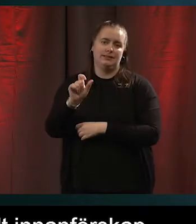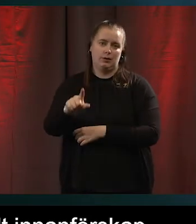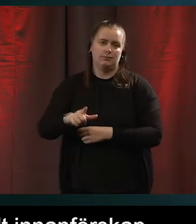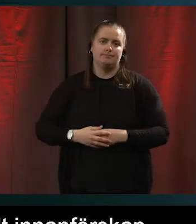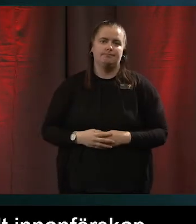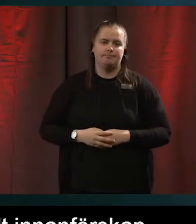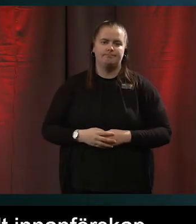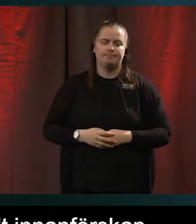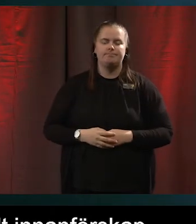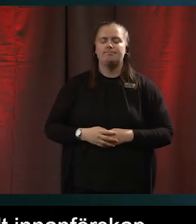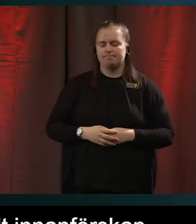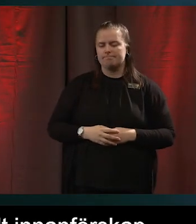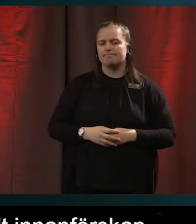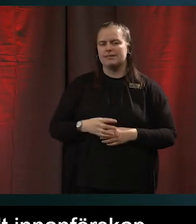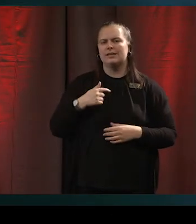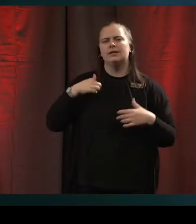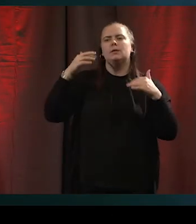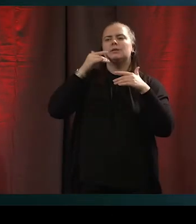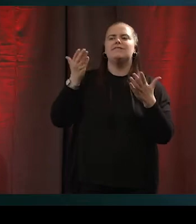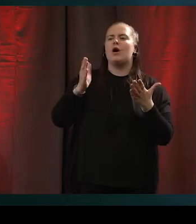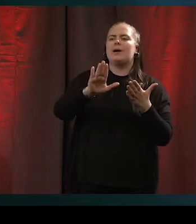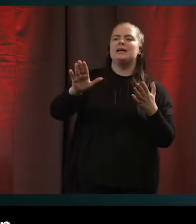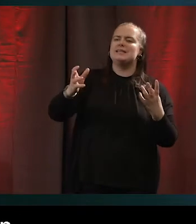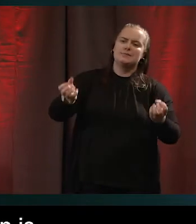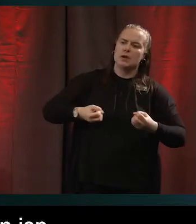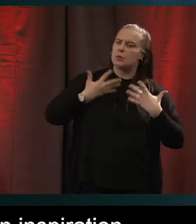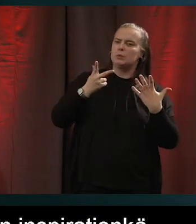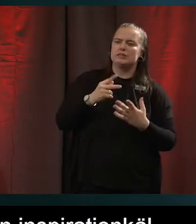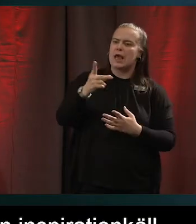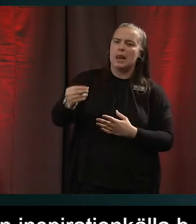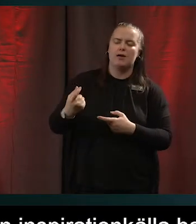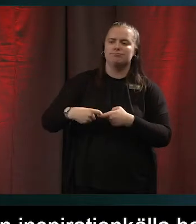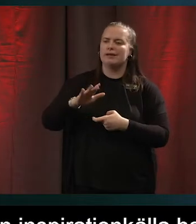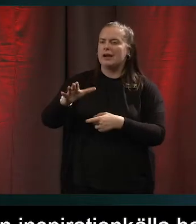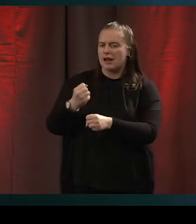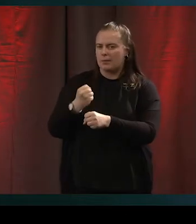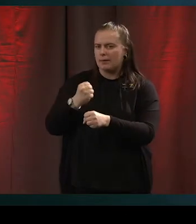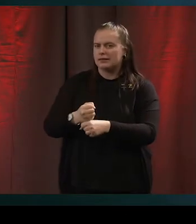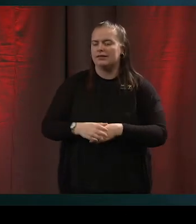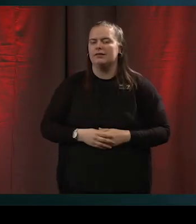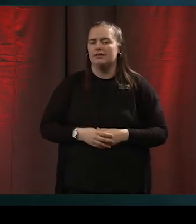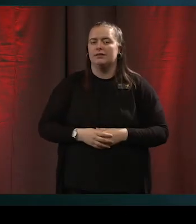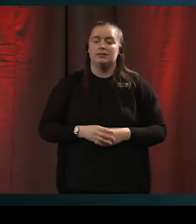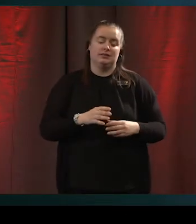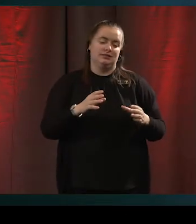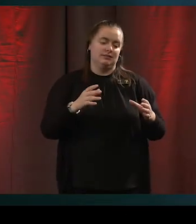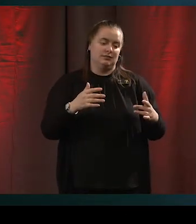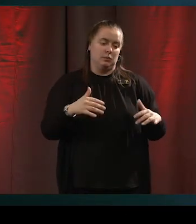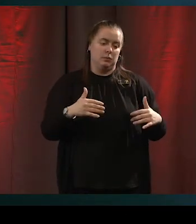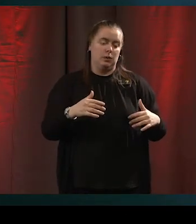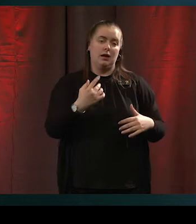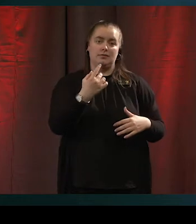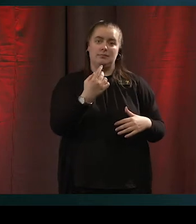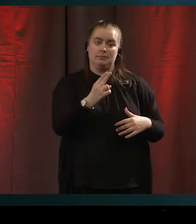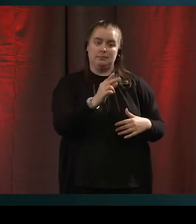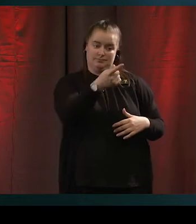Jag undrar lite om vad ni har för inspirationskällor i det här arbetet. Ja men det är ju. Alltså den som verkligen gjorde att